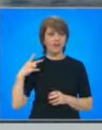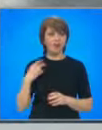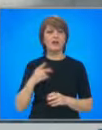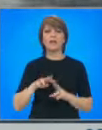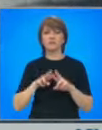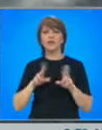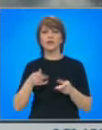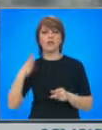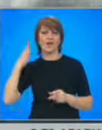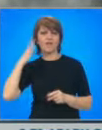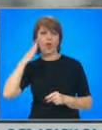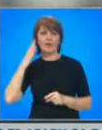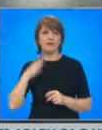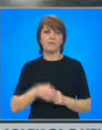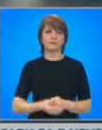сили на страна.